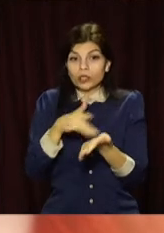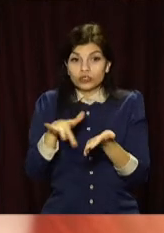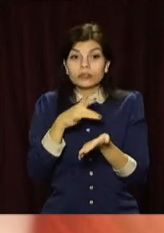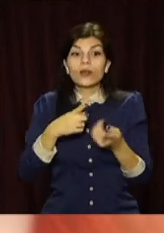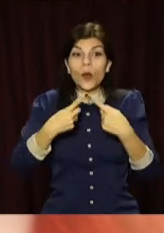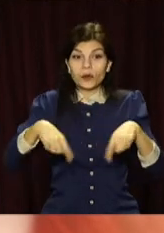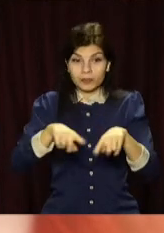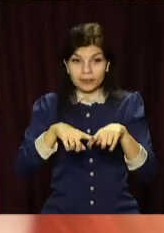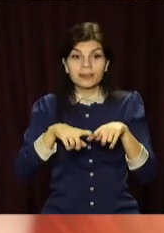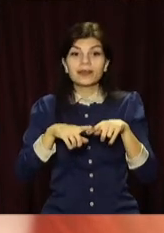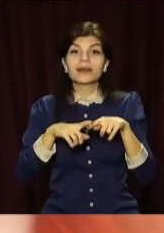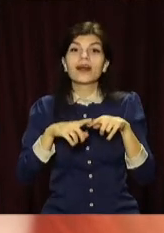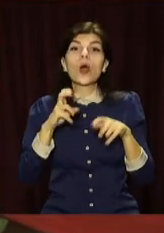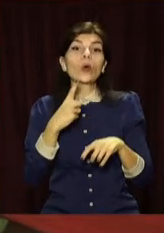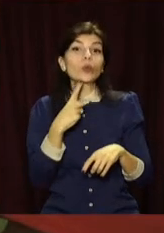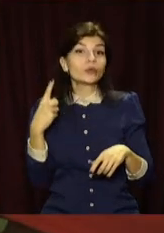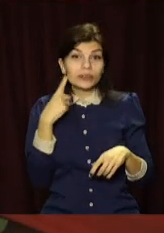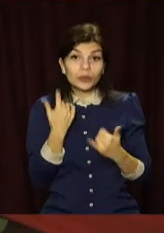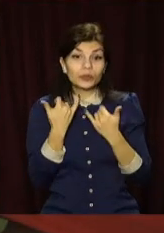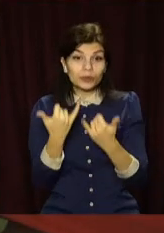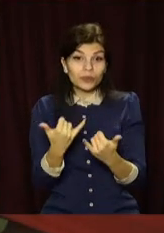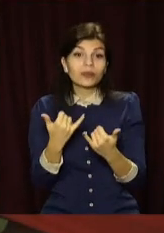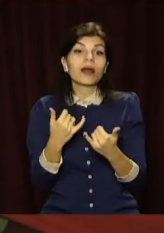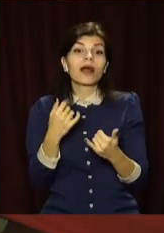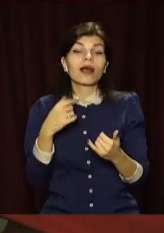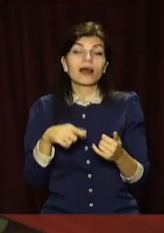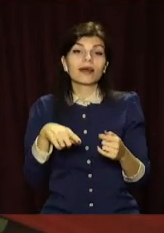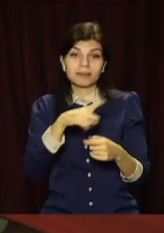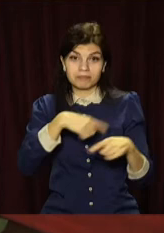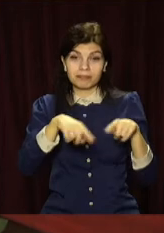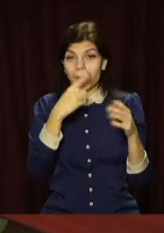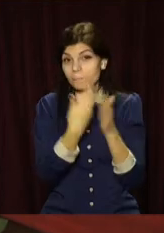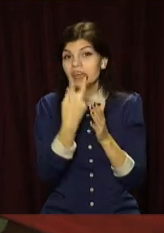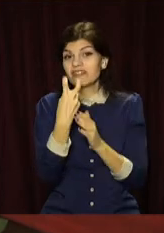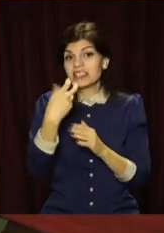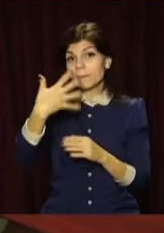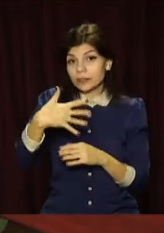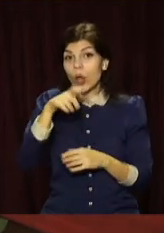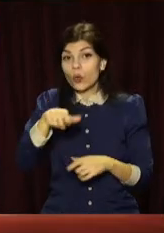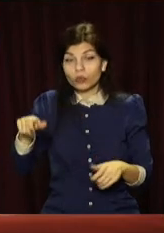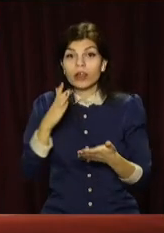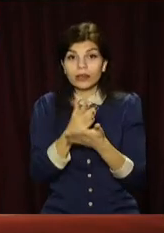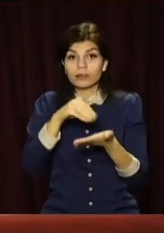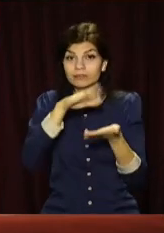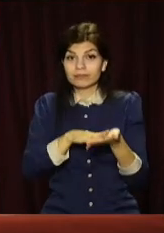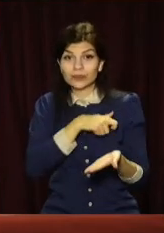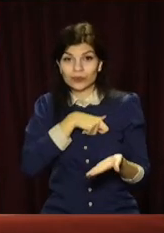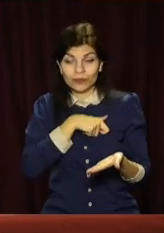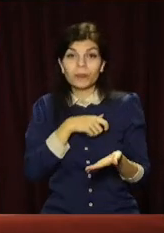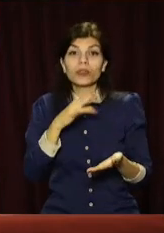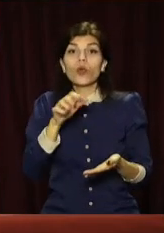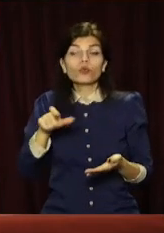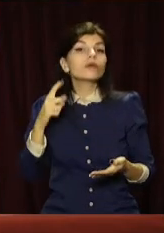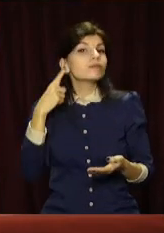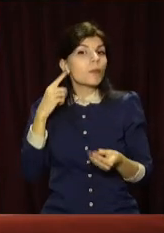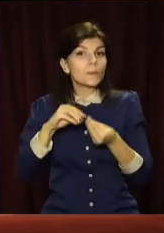організації Українського товариства глухих. Наразі на обліку в організації понад 250 людей. Одна з проблем – людей з